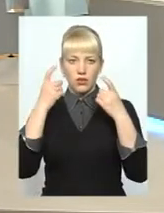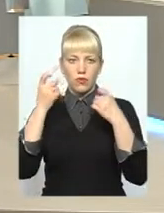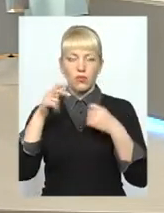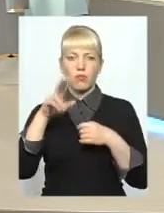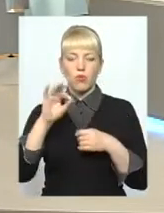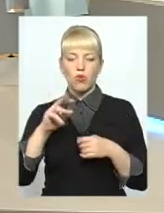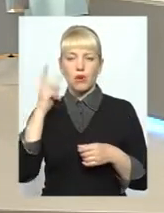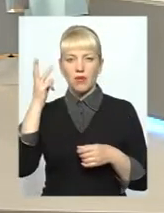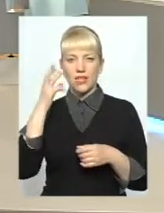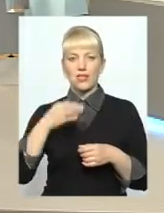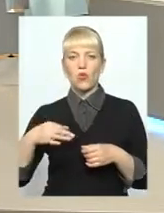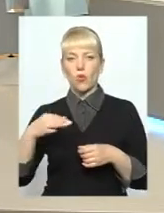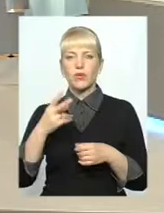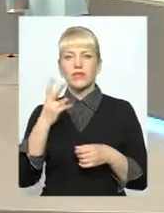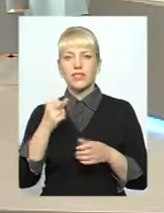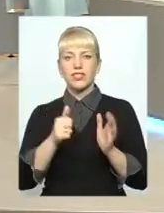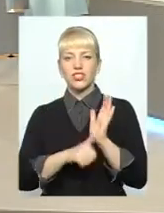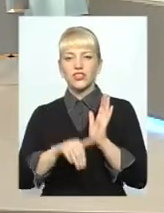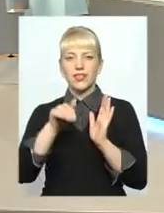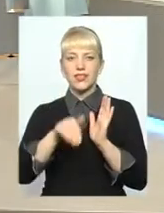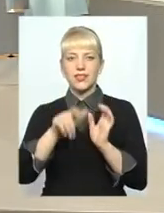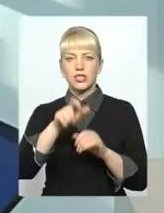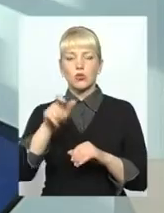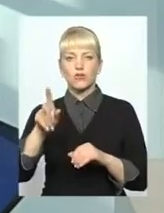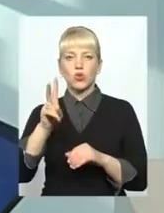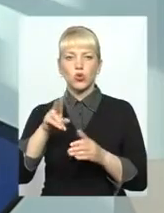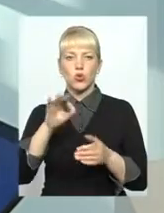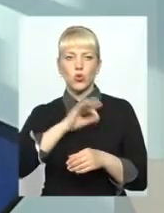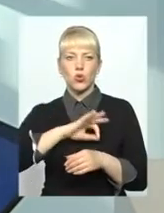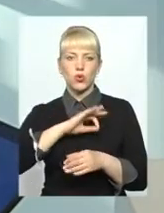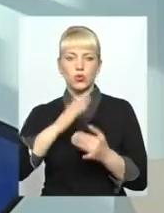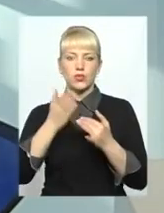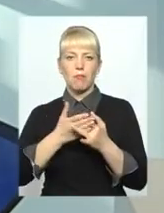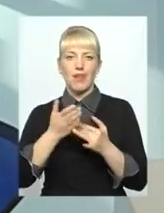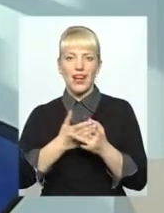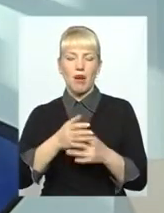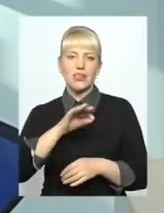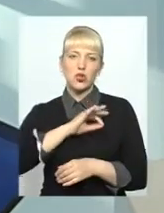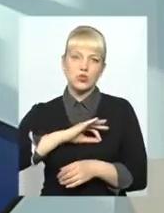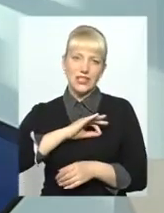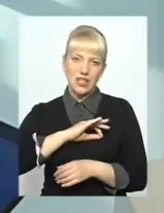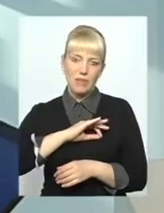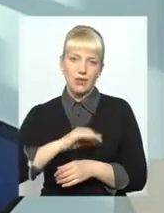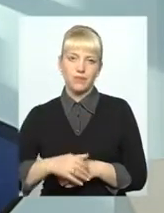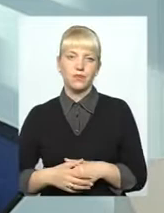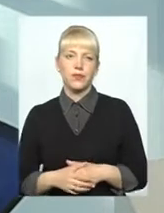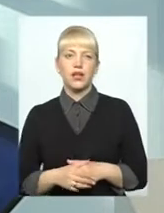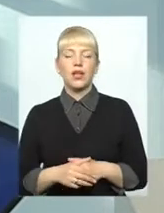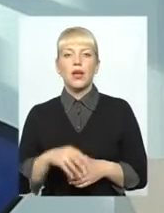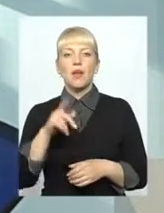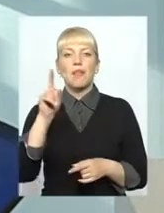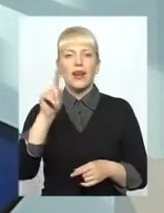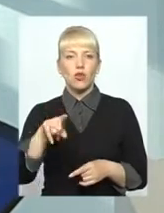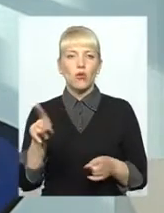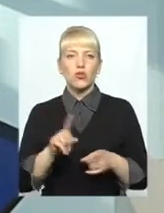Хмельницькій області 260 тисяч споживачів, які користуються пільгомітосубсидіями. При тому,